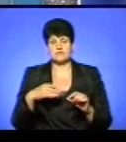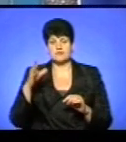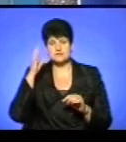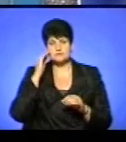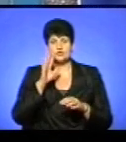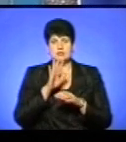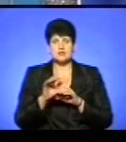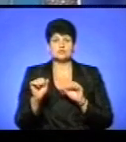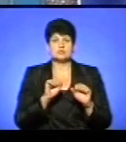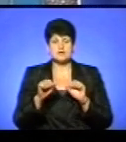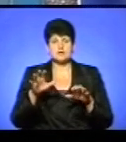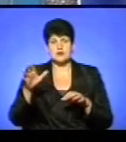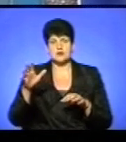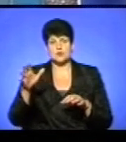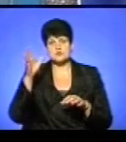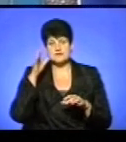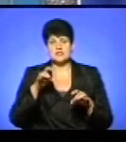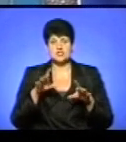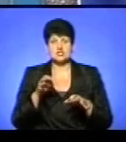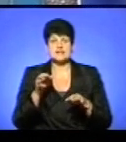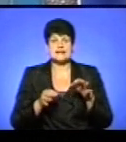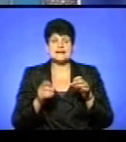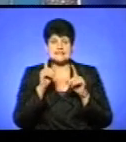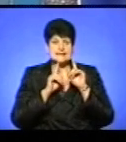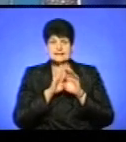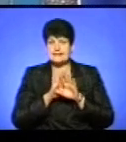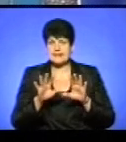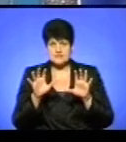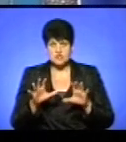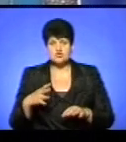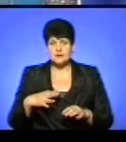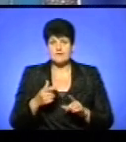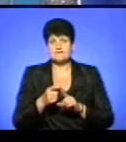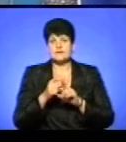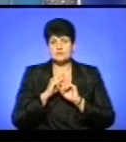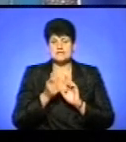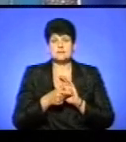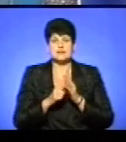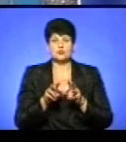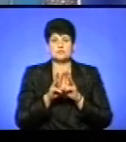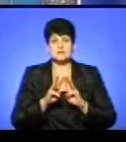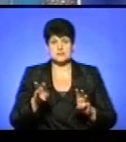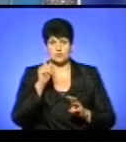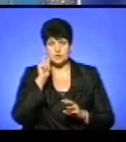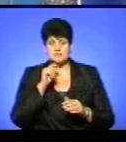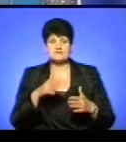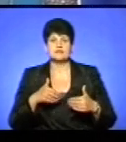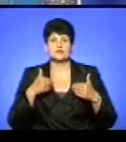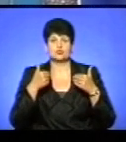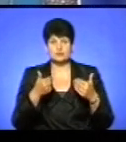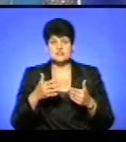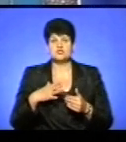наказ управління освіти, рішення сесії міської ради незаконним. Тому чекаємо відповіді з Кабінету міністрів України. звернулися.